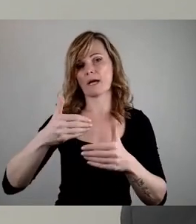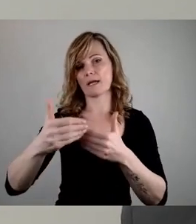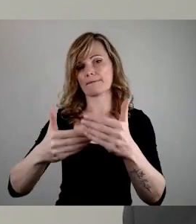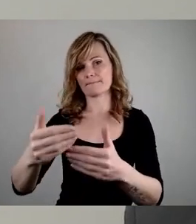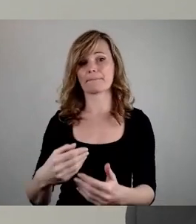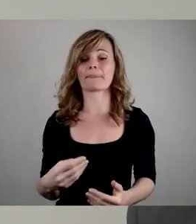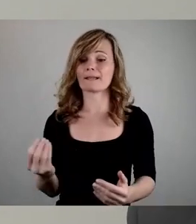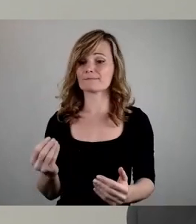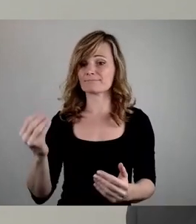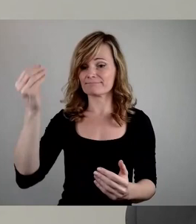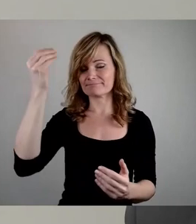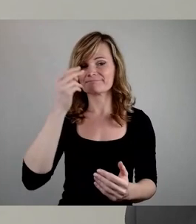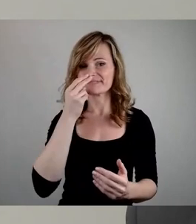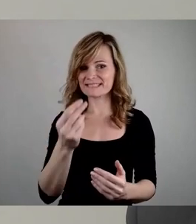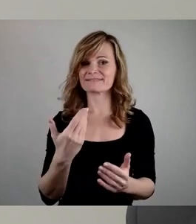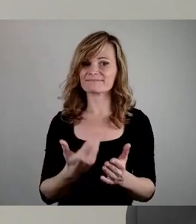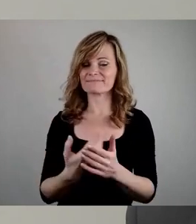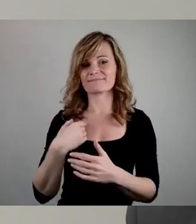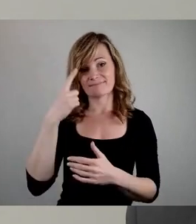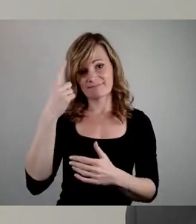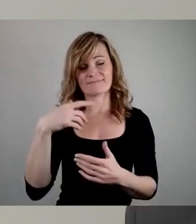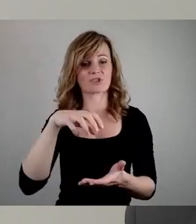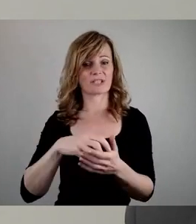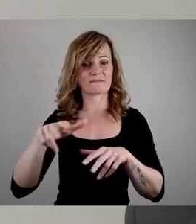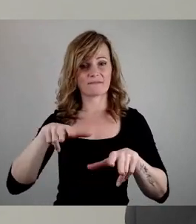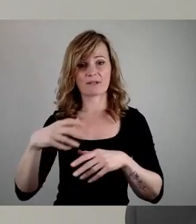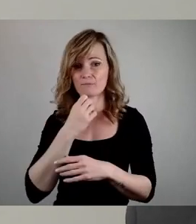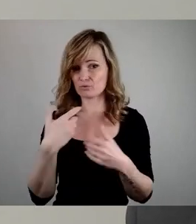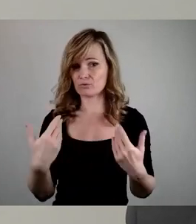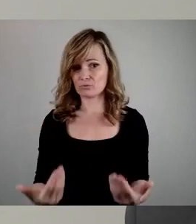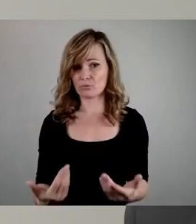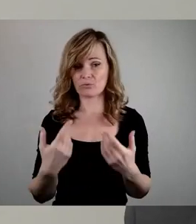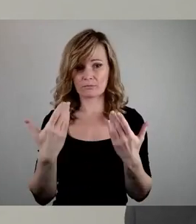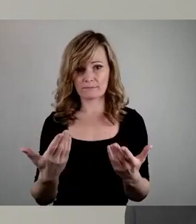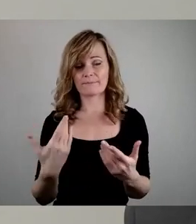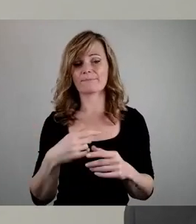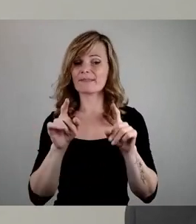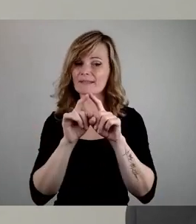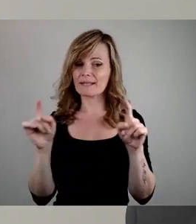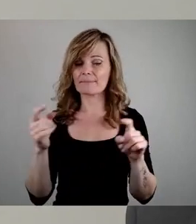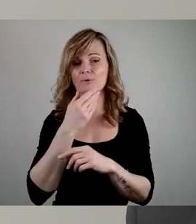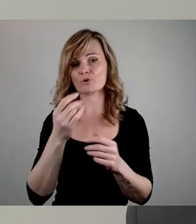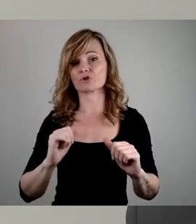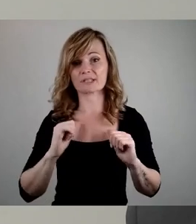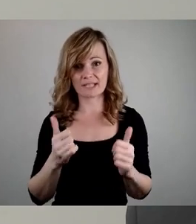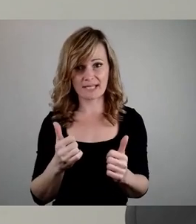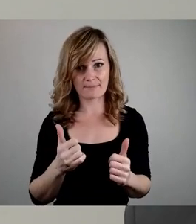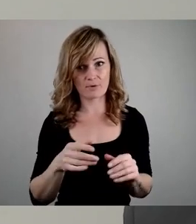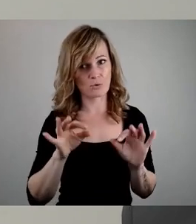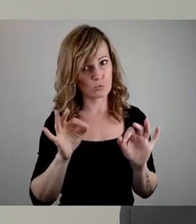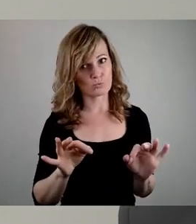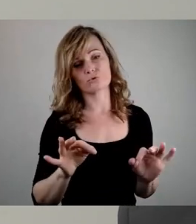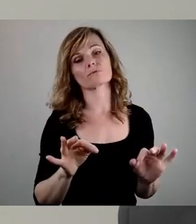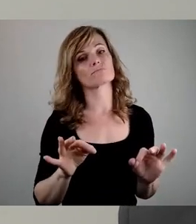das ausdrückliche Ansinnen der Stadtverwaltung ist, hier das Thema jüdisches Leben gut zu